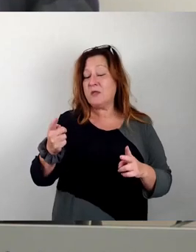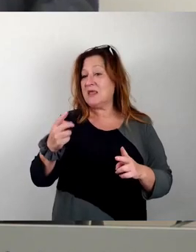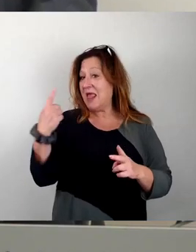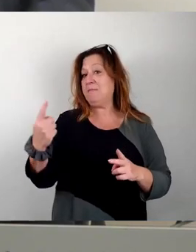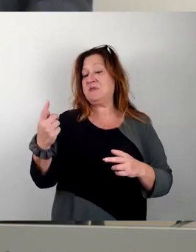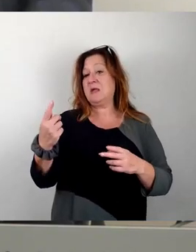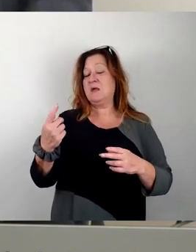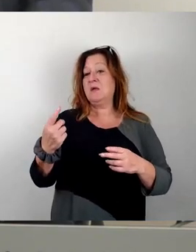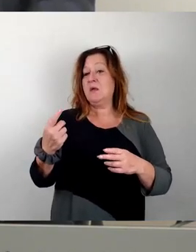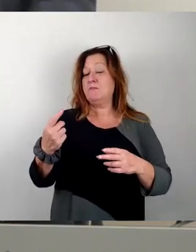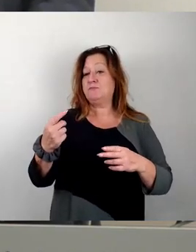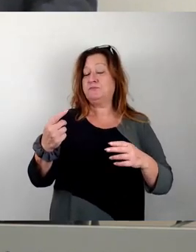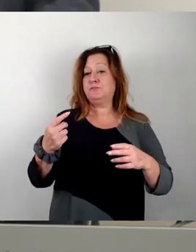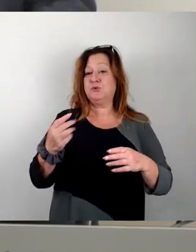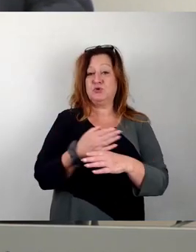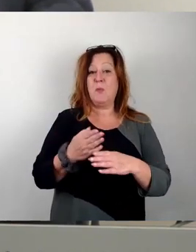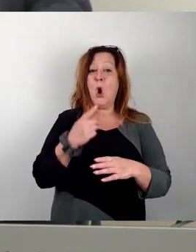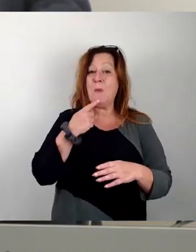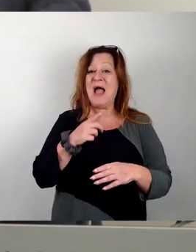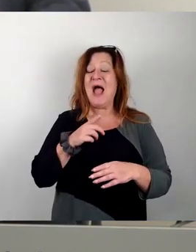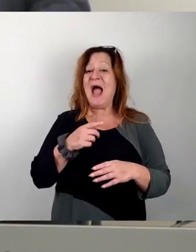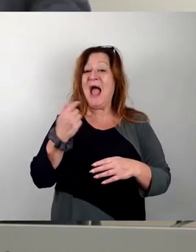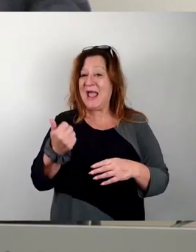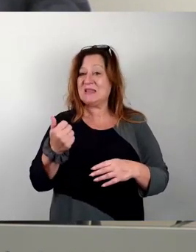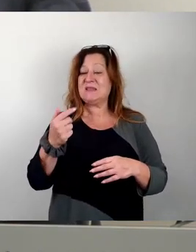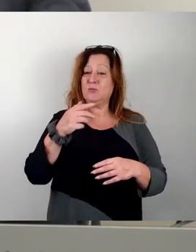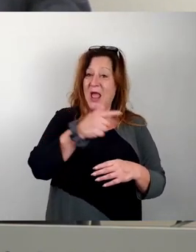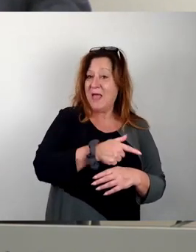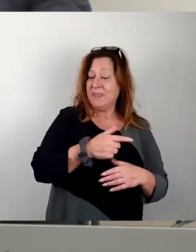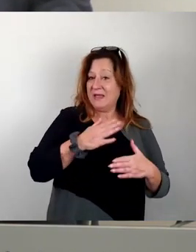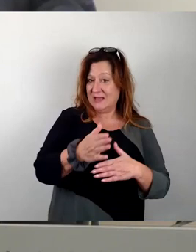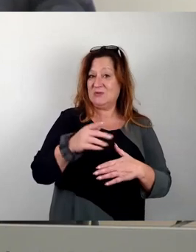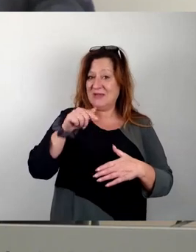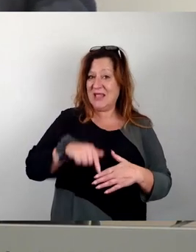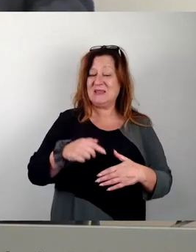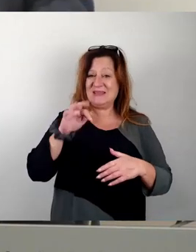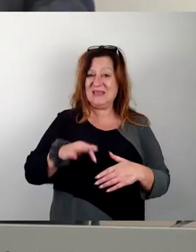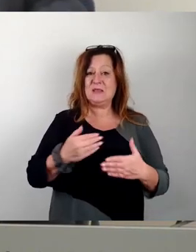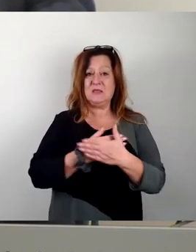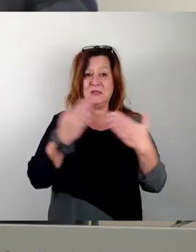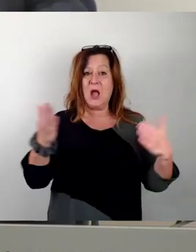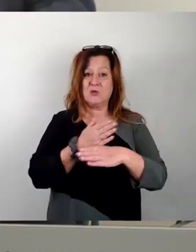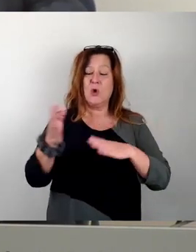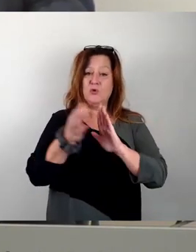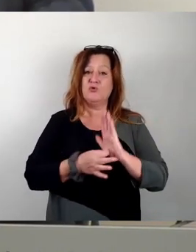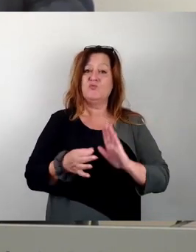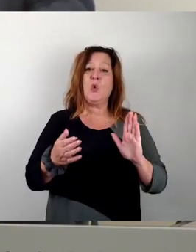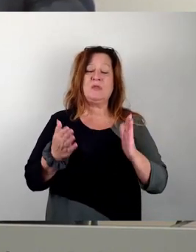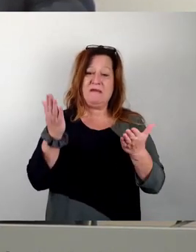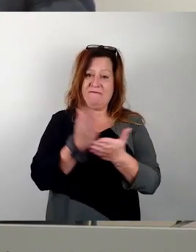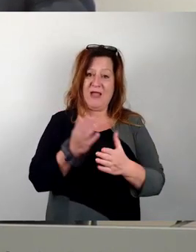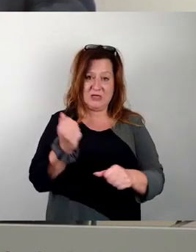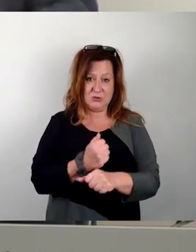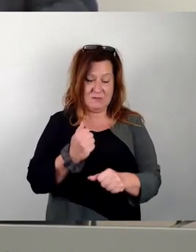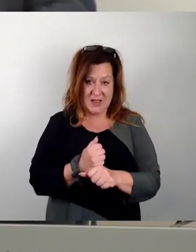ob in die eine Richtung oder in die andere Richtung. Jetzt machen wir erstmal diesen Tagesordnungspunkt bitte zu Ende. Deswegen Frage an